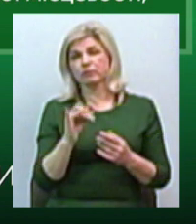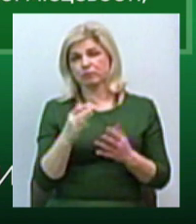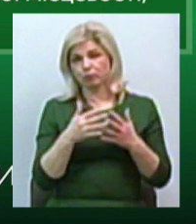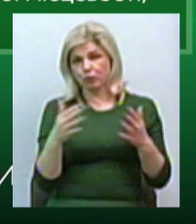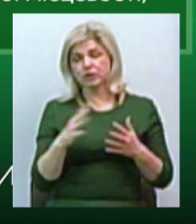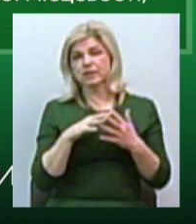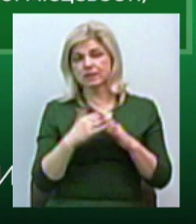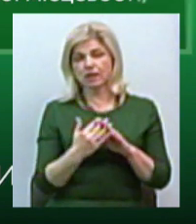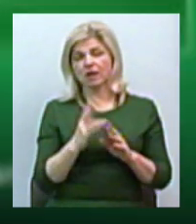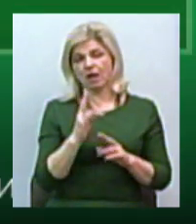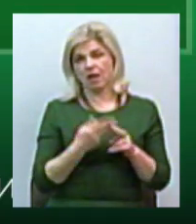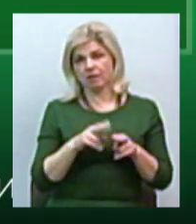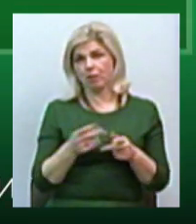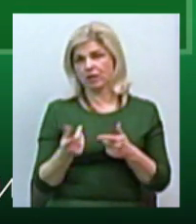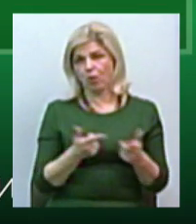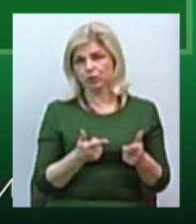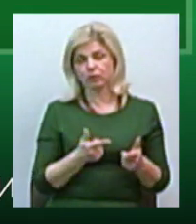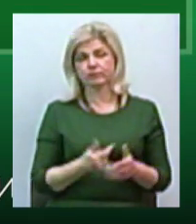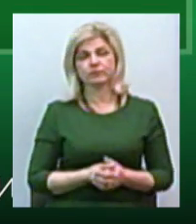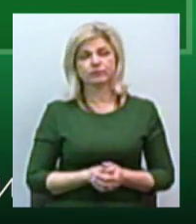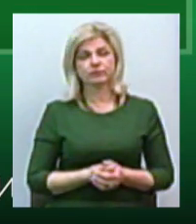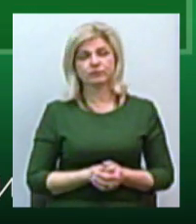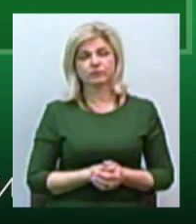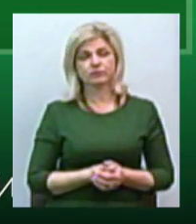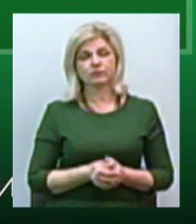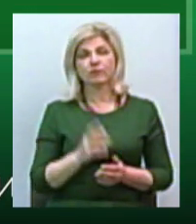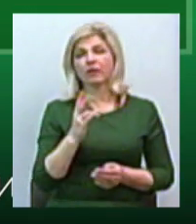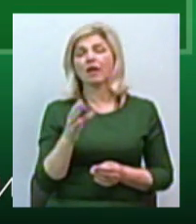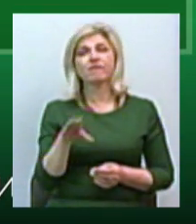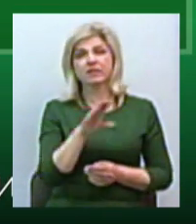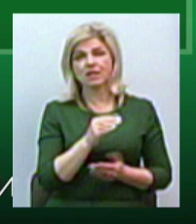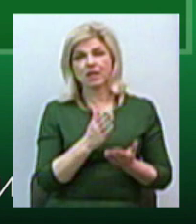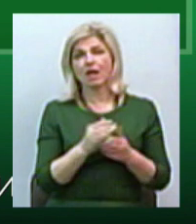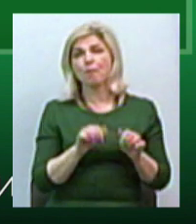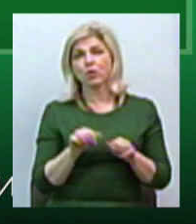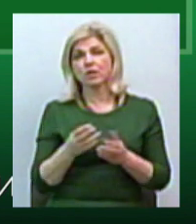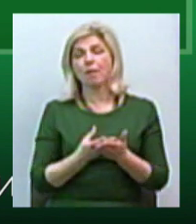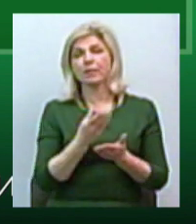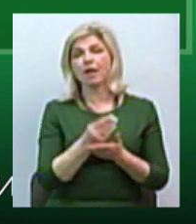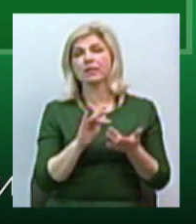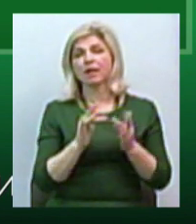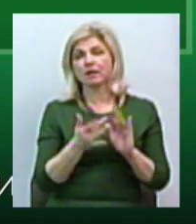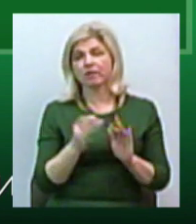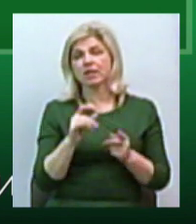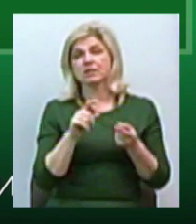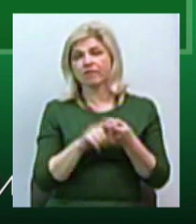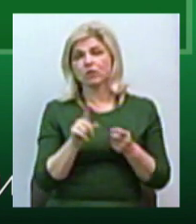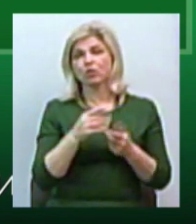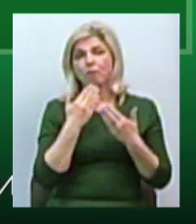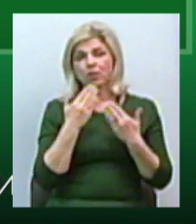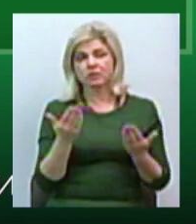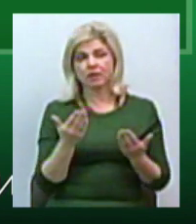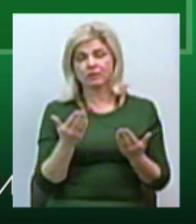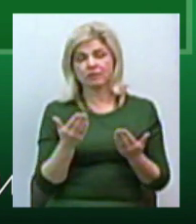своїй містевості, до цього вони готові. Не у всіх місценерів є можливість оплачувати інтернет. В'язку із останніми подіями по сплаті